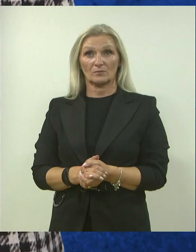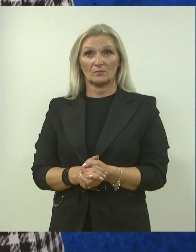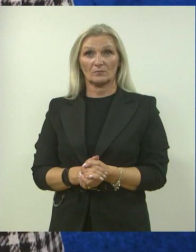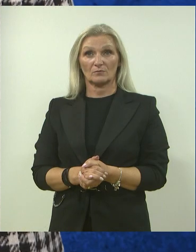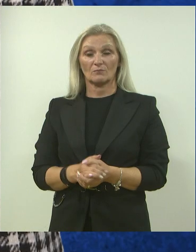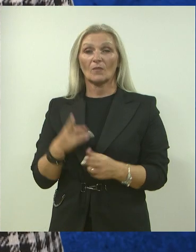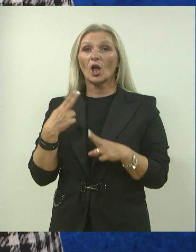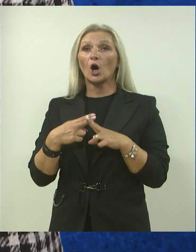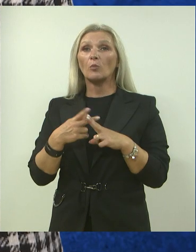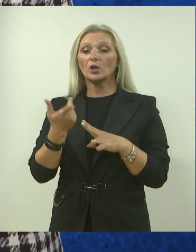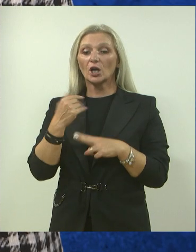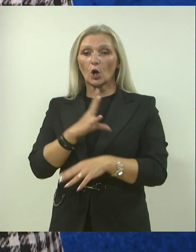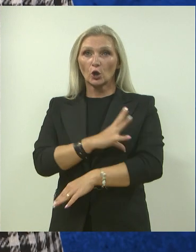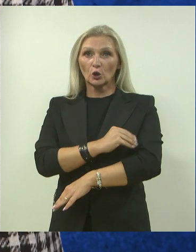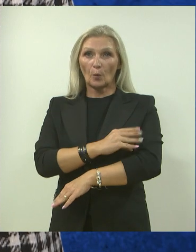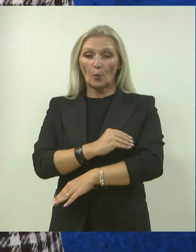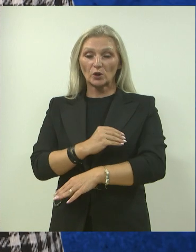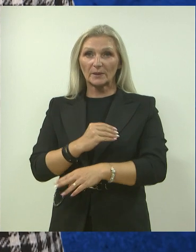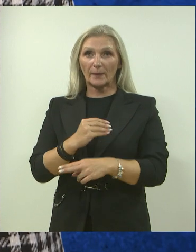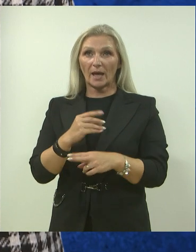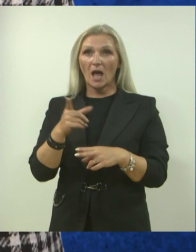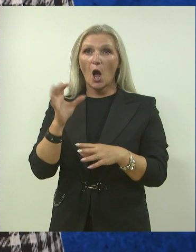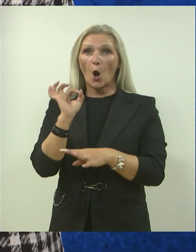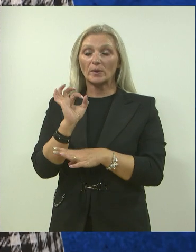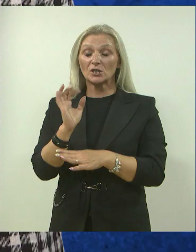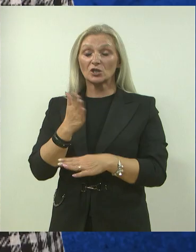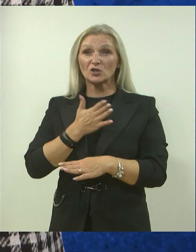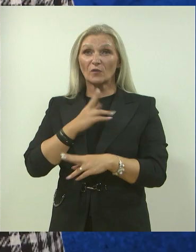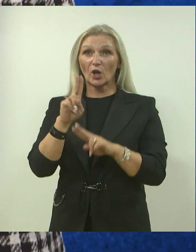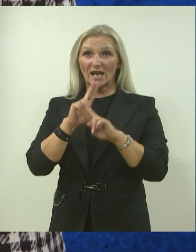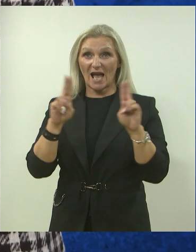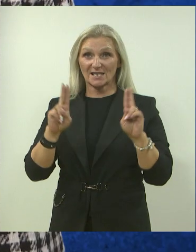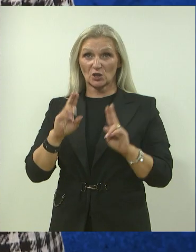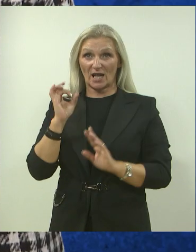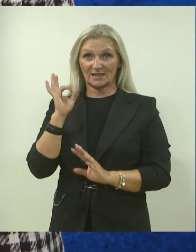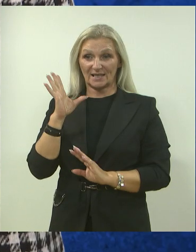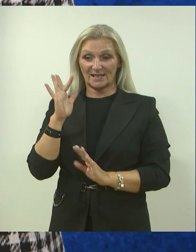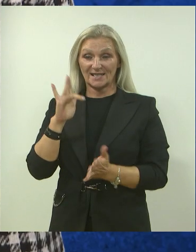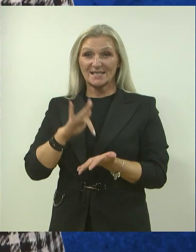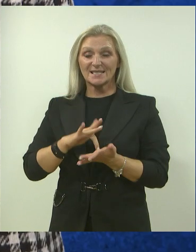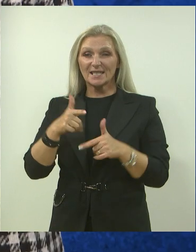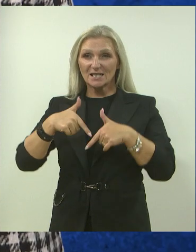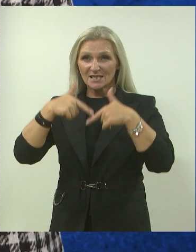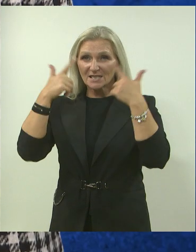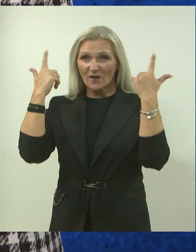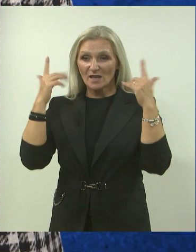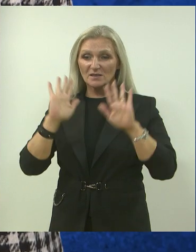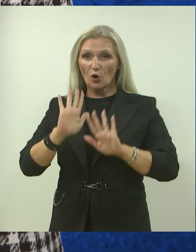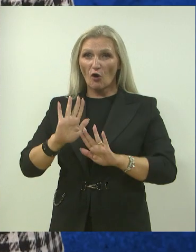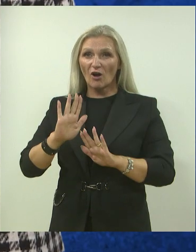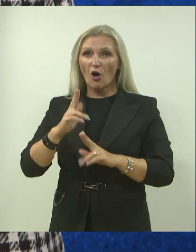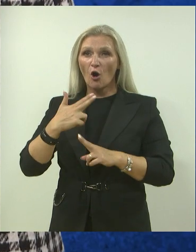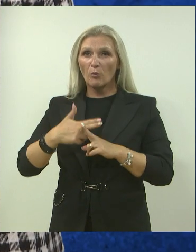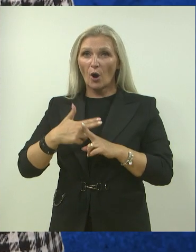Oboljeli od multiple skleroze u Hrvatskoj obilježili su svoj nacionalni dan. S ciljem podizanja svijesti o ovoj autoimunnoj